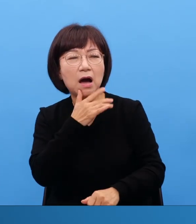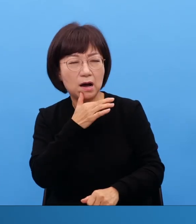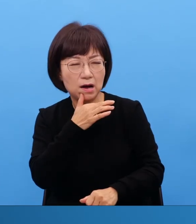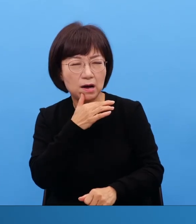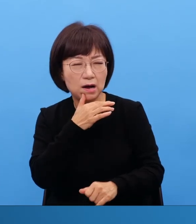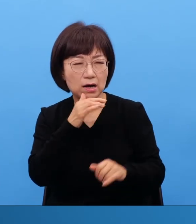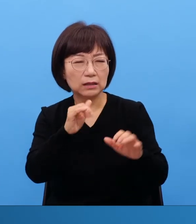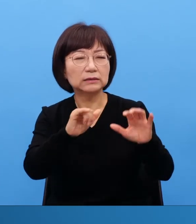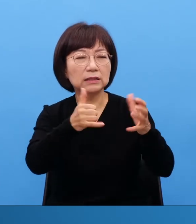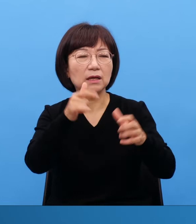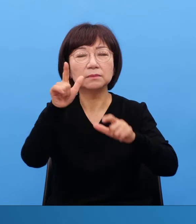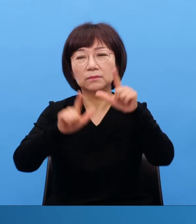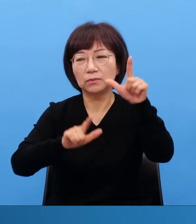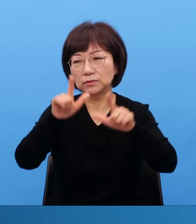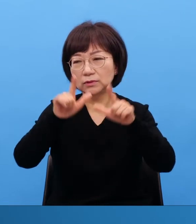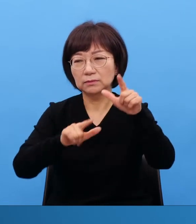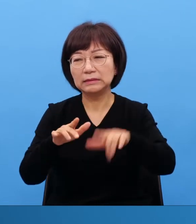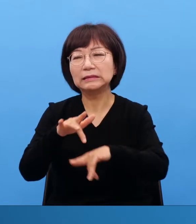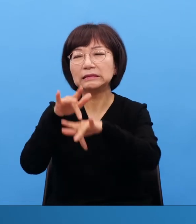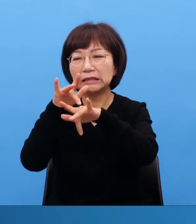그럼 어떻게 해야 되겠습니까?